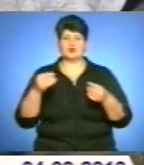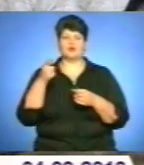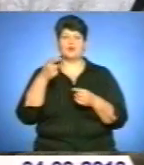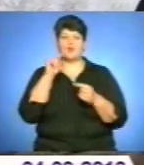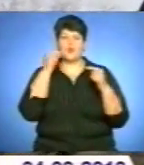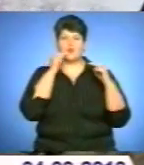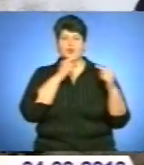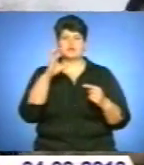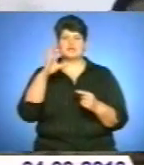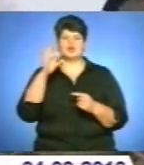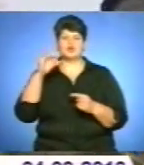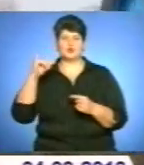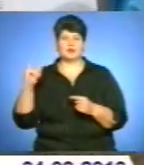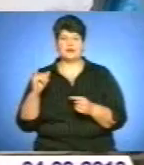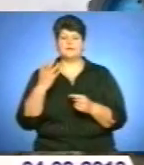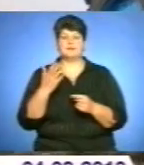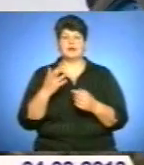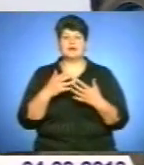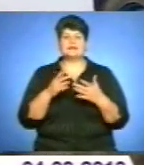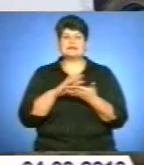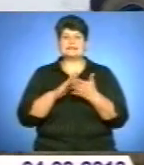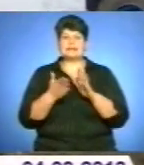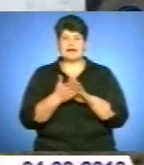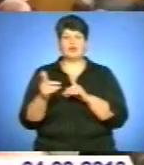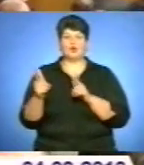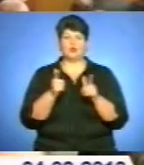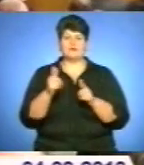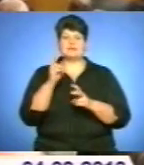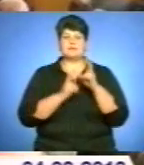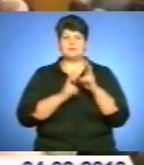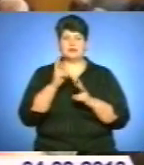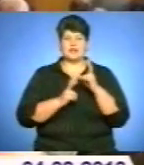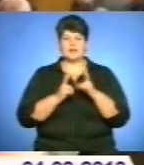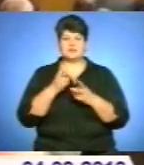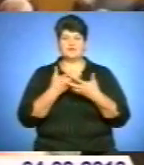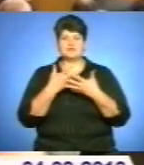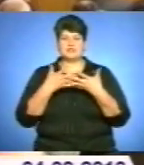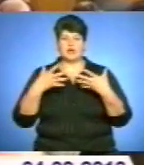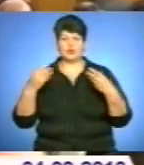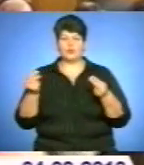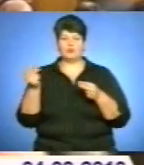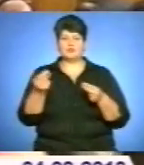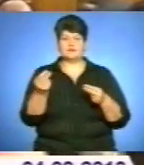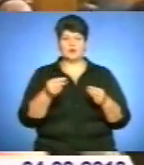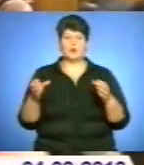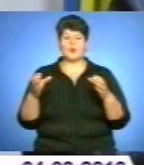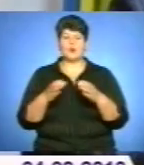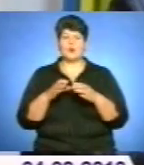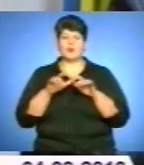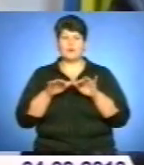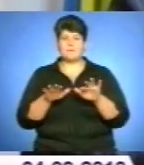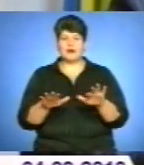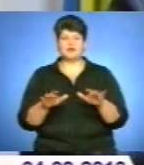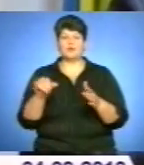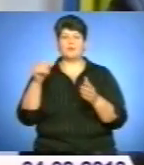ячменю, соняшнику. Про стан готовності сільозпідприємць кираю до відповідального комплексу весняної паційної кампанії. Учасників наради